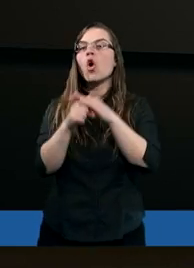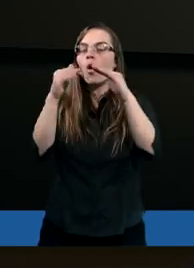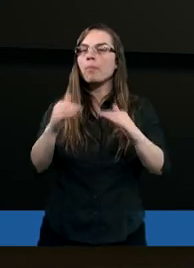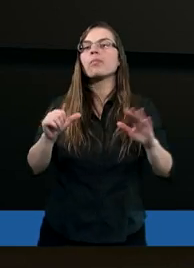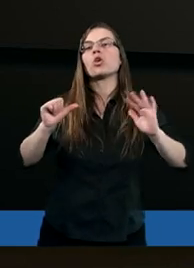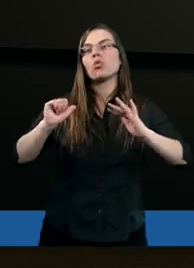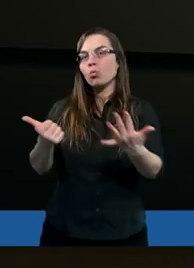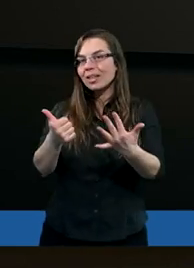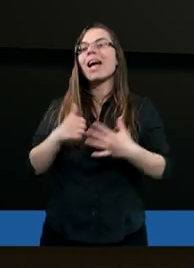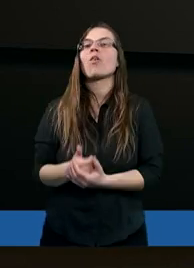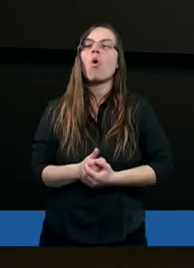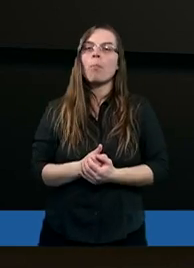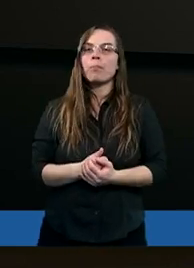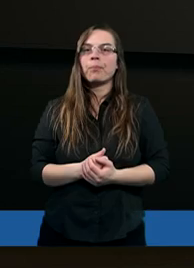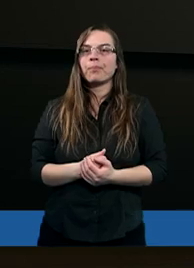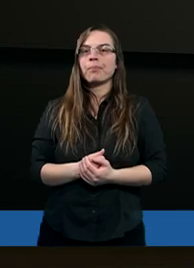szóstego.